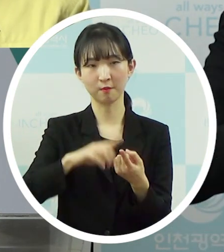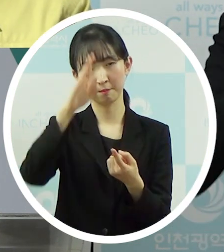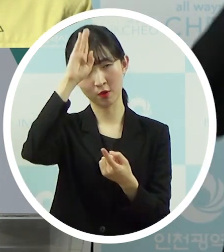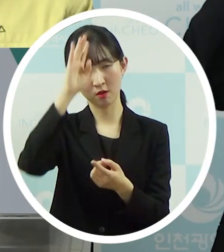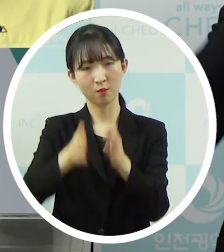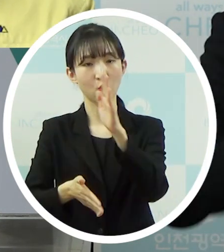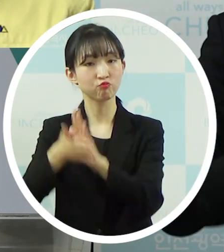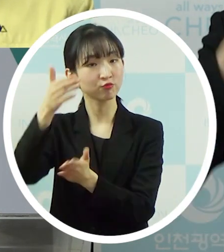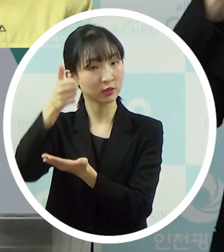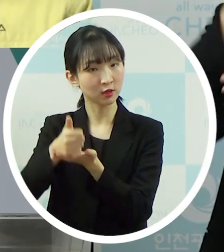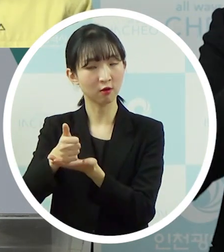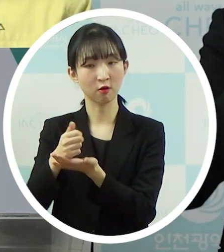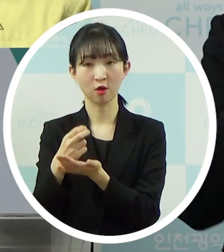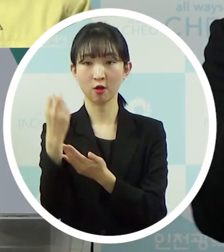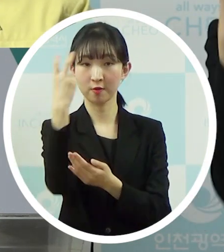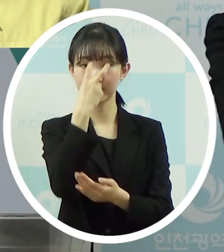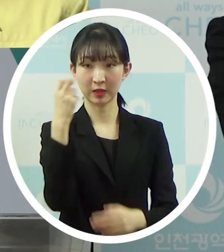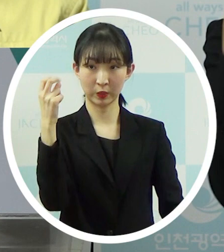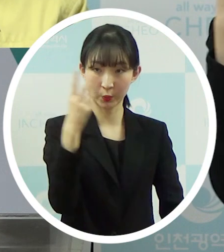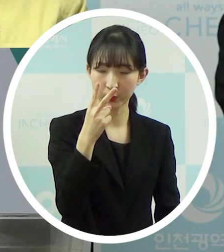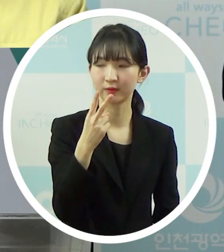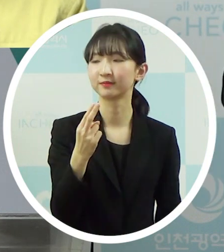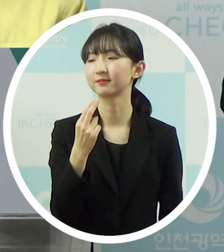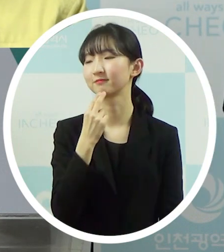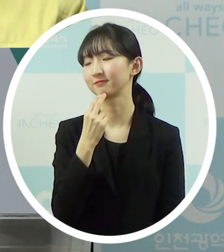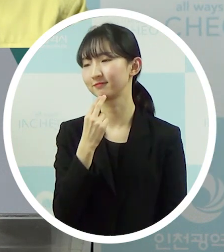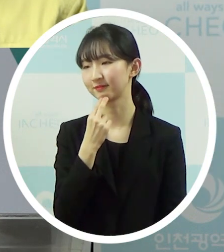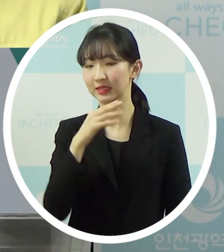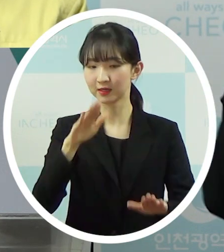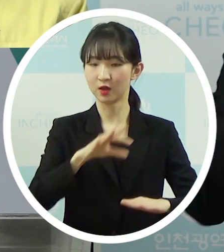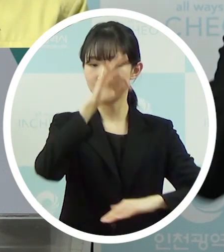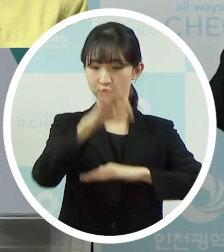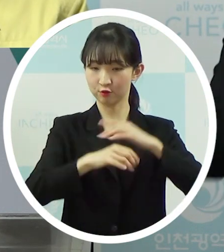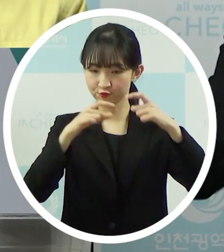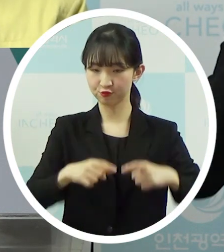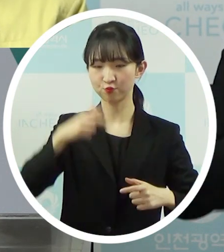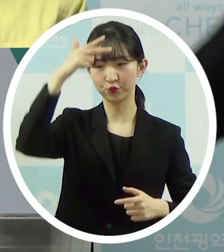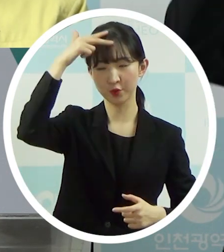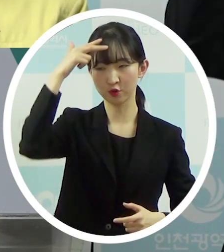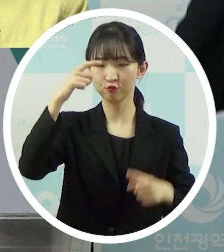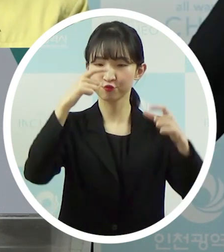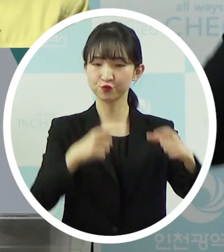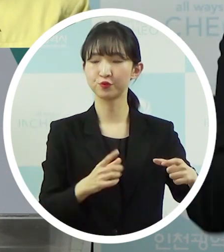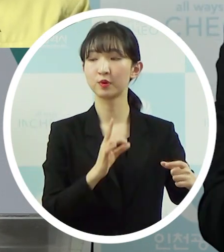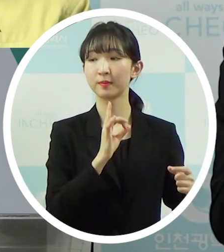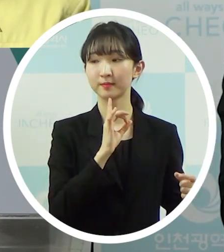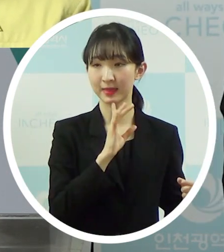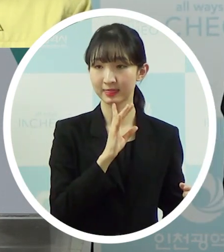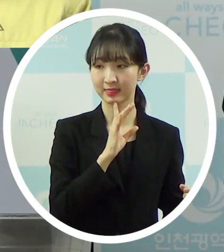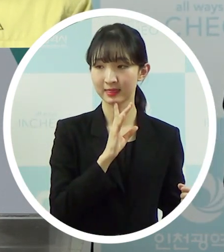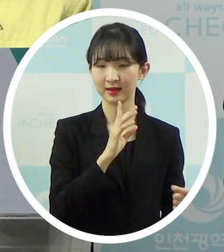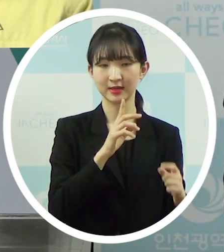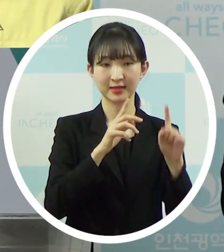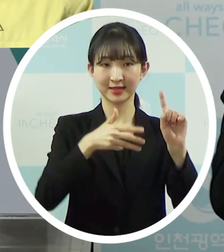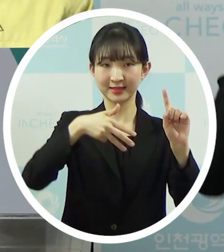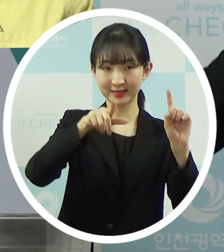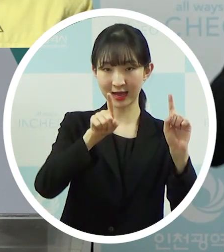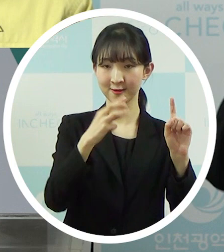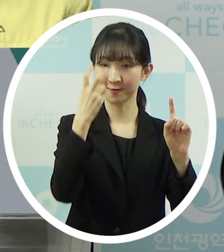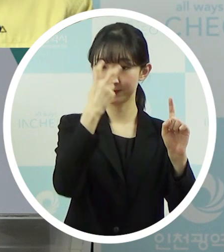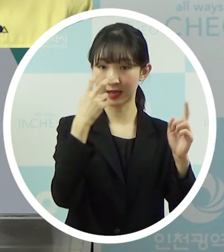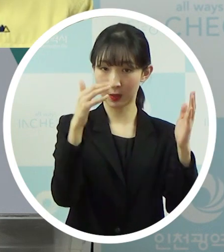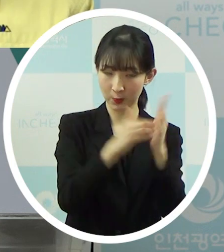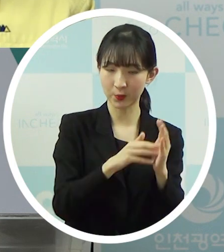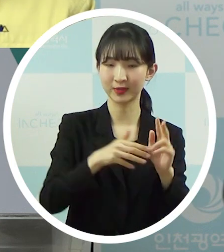그런 건 없습니다. 현재 이제 서구하고 부평구만 1차 나왔다가